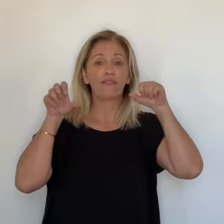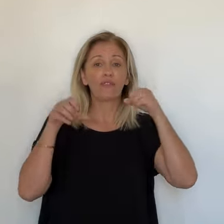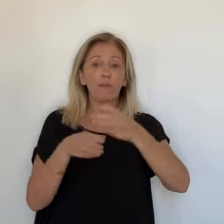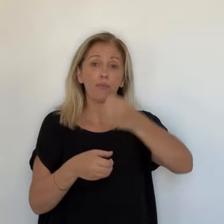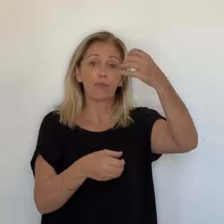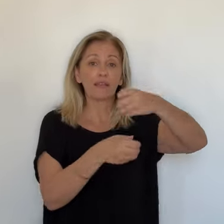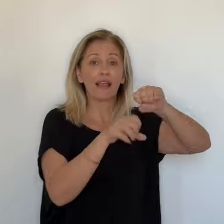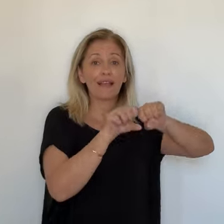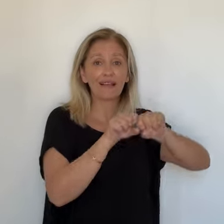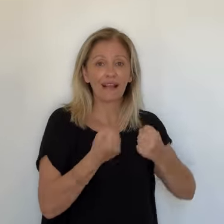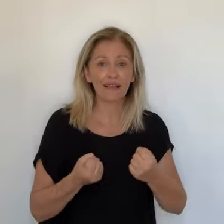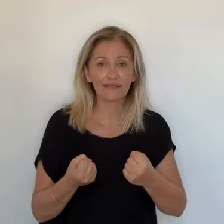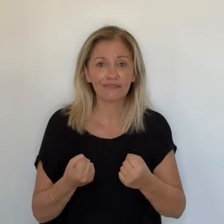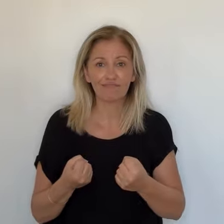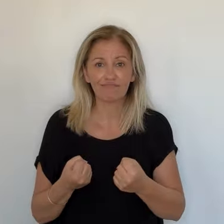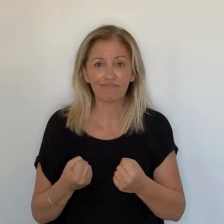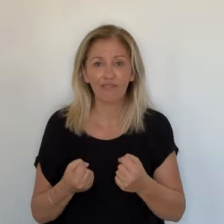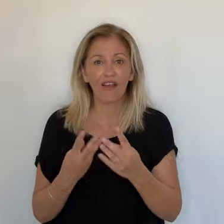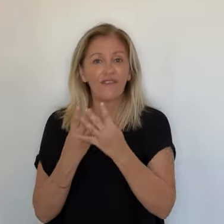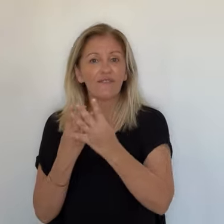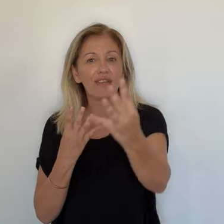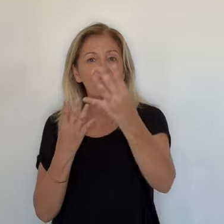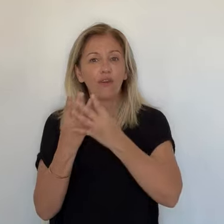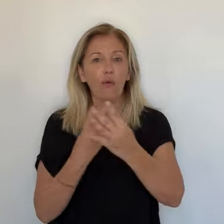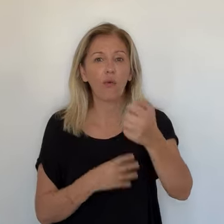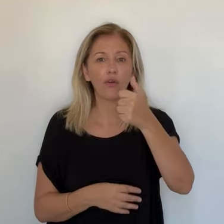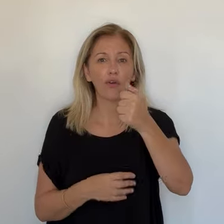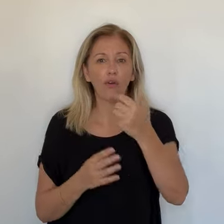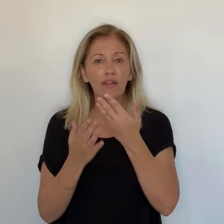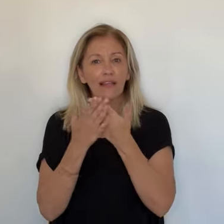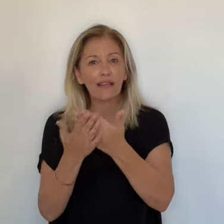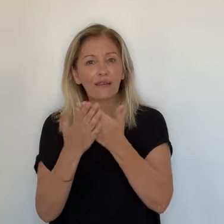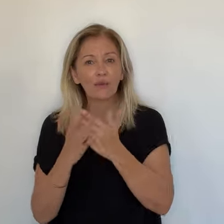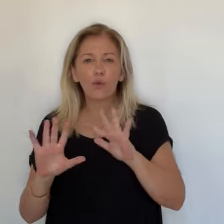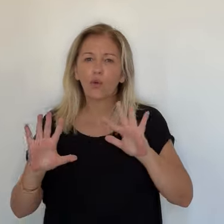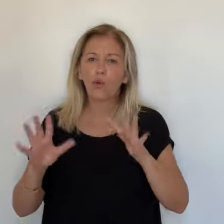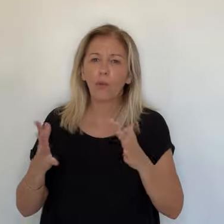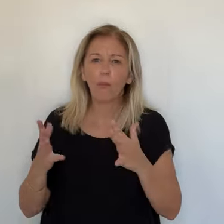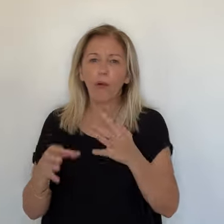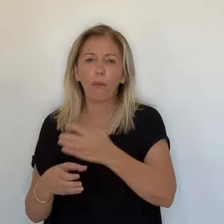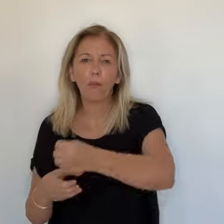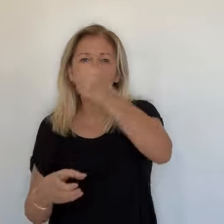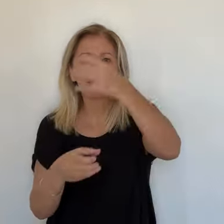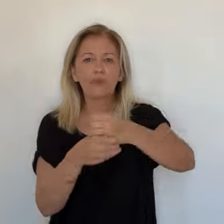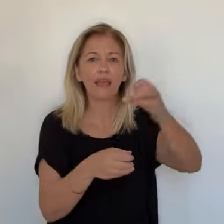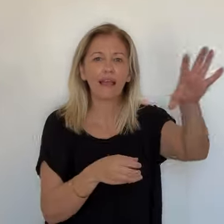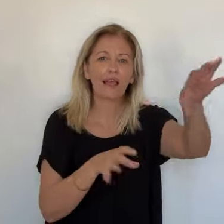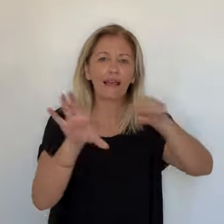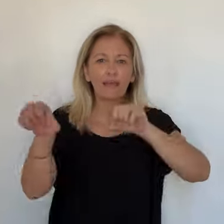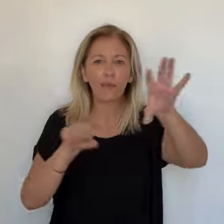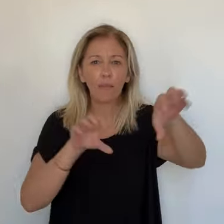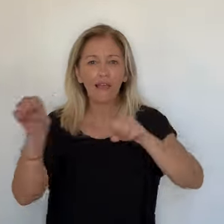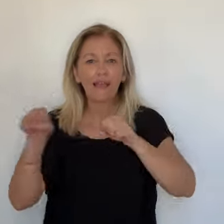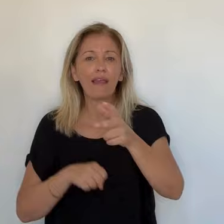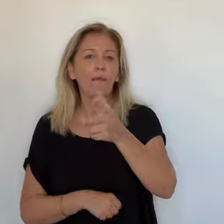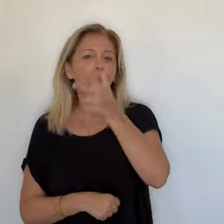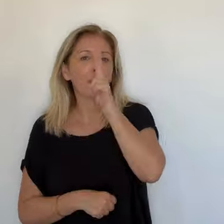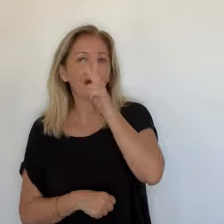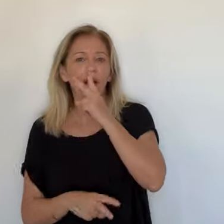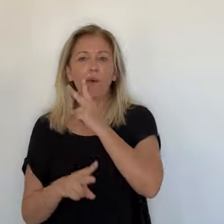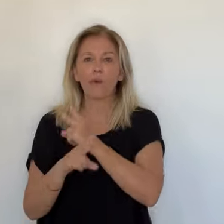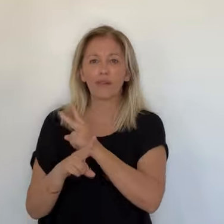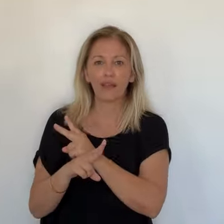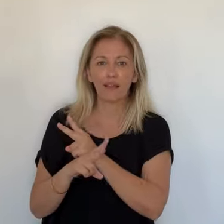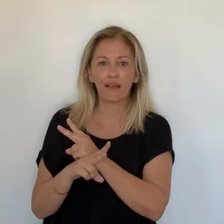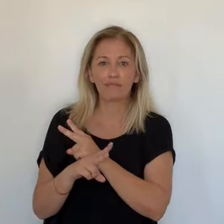valorisation pourrait être aussi l'additif pour ciment et béton du verre brisé sous les routes. C'était en tout cas évoqué dans le plan